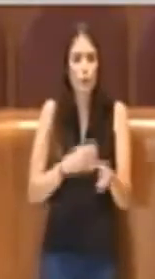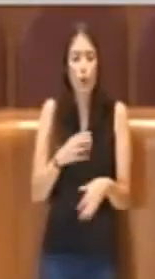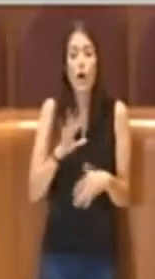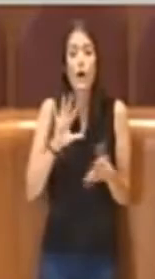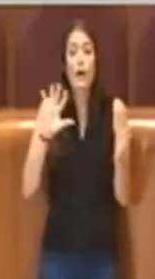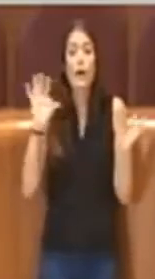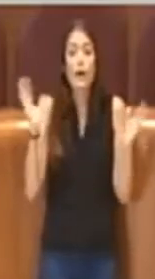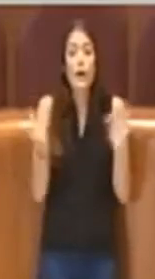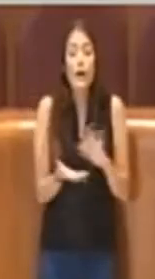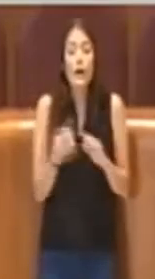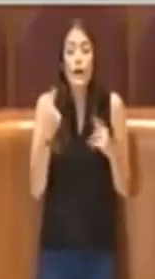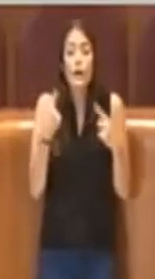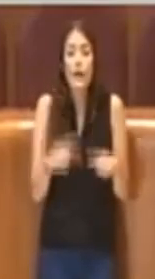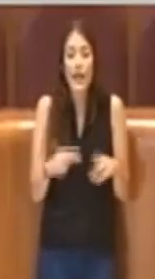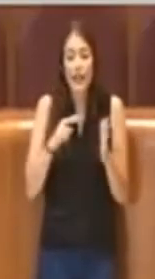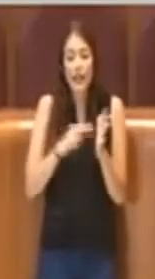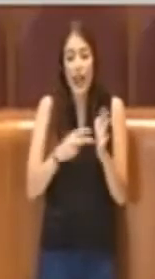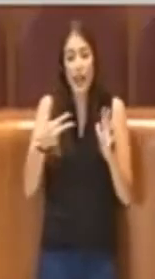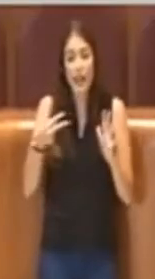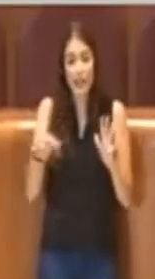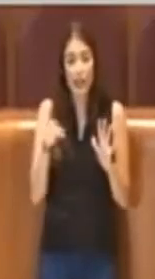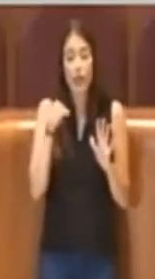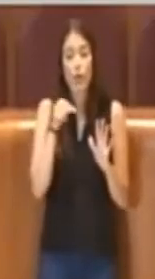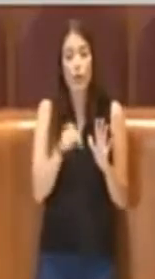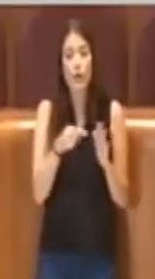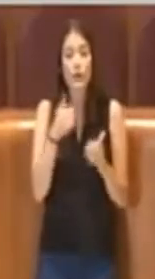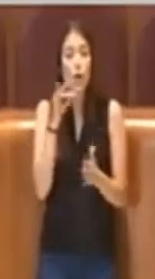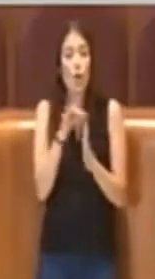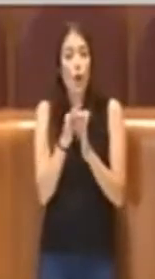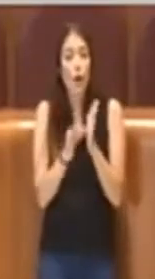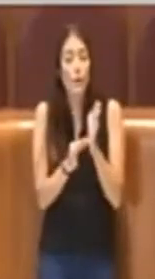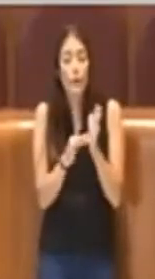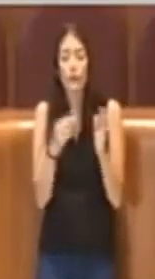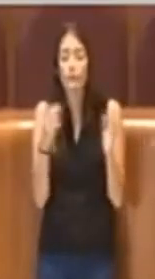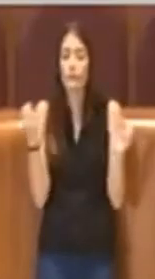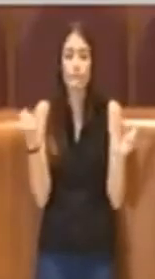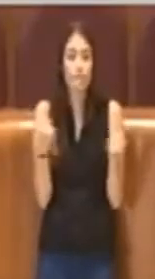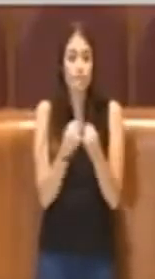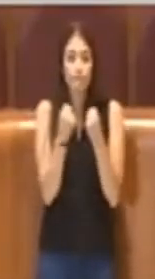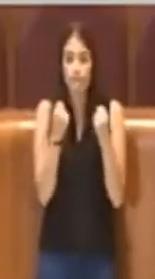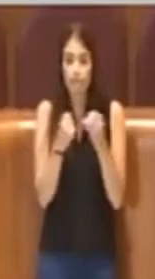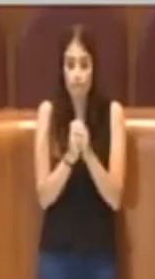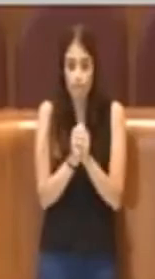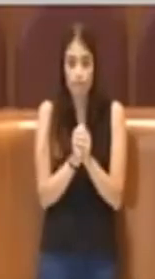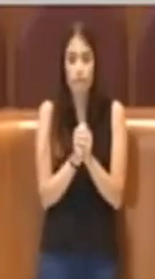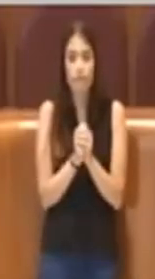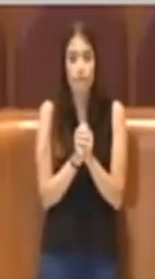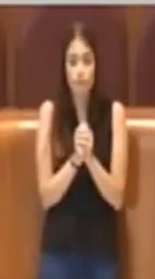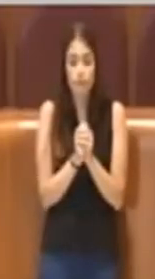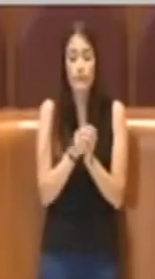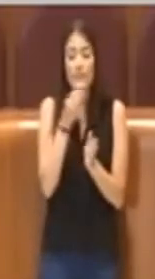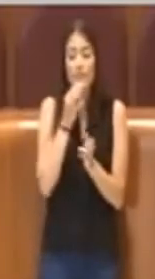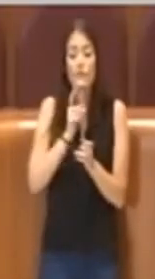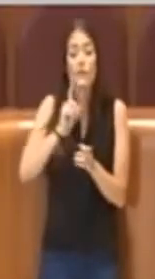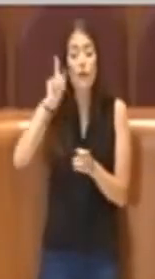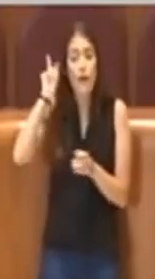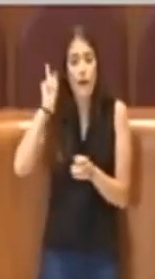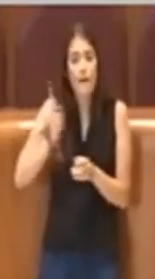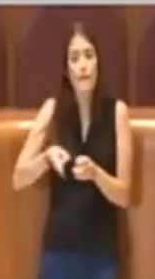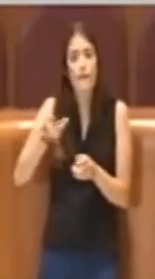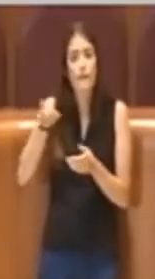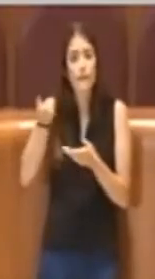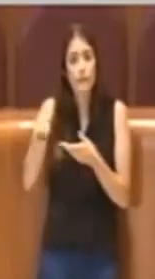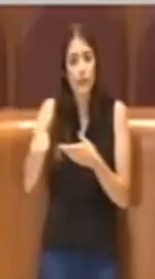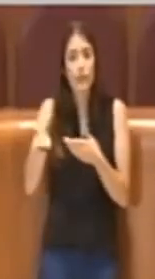'irregolarità tecnica dell'emendamento, evidentemente si vuole strizzare l'occhio